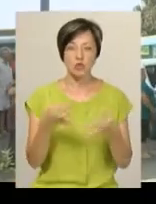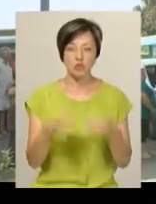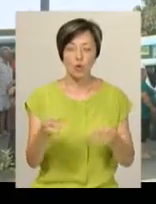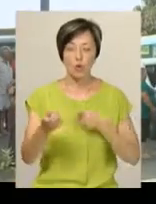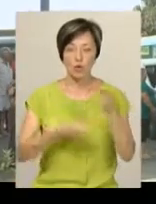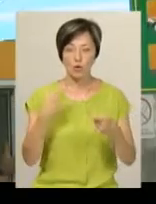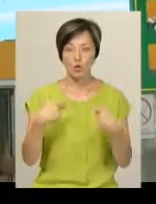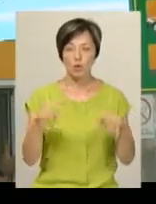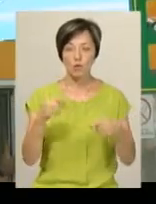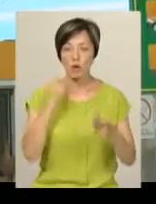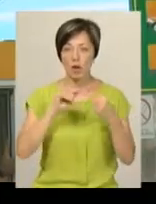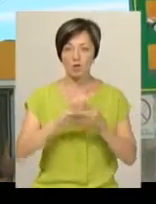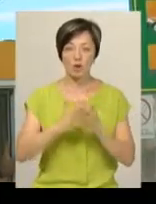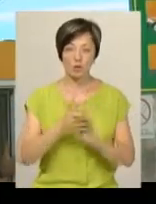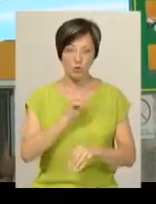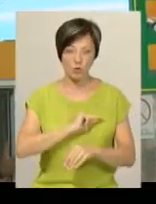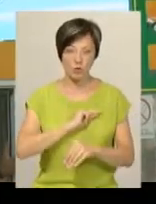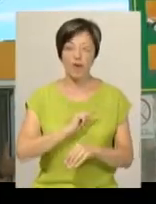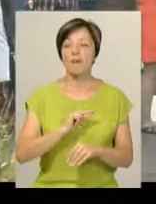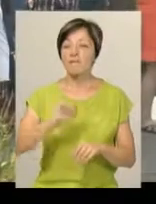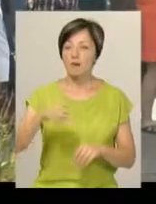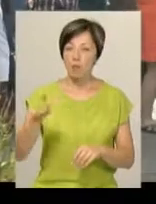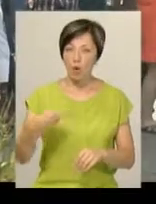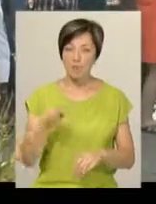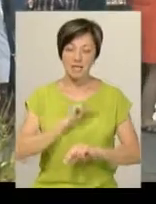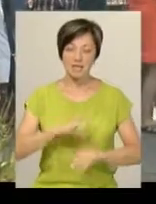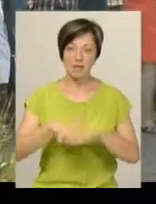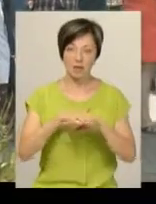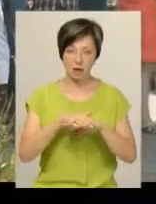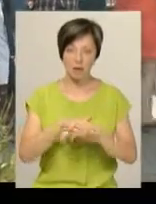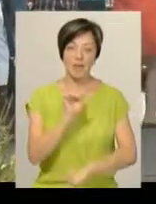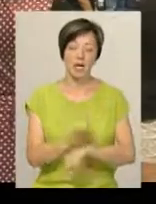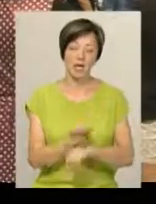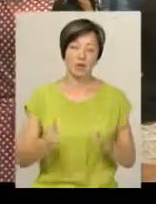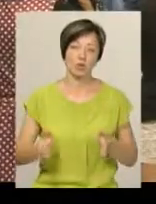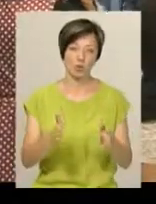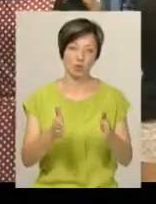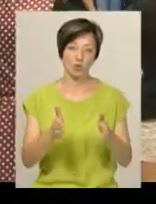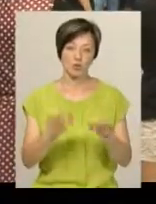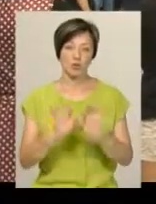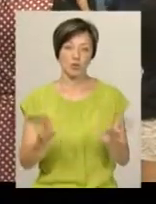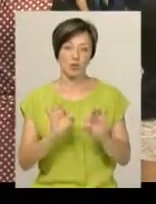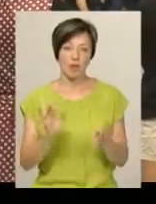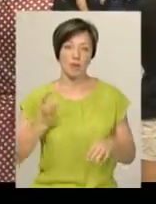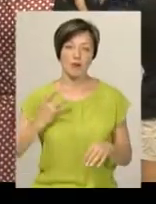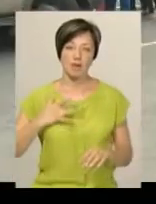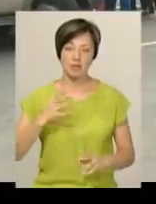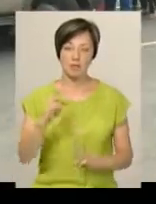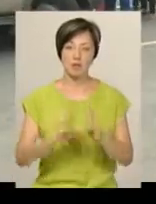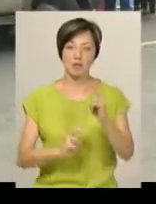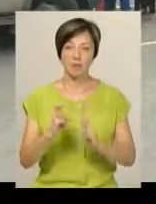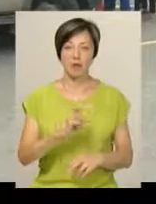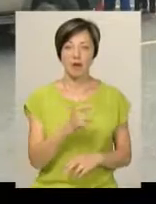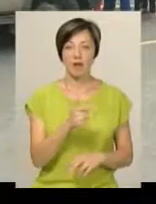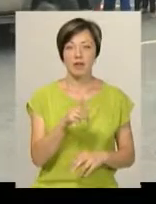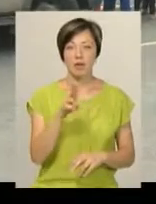торгівлю і покращити умови праці. Головні вимоги, з якими працівники ринку Дубово перекрили дорогу, розповіла приватна підприємниця Галина